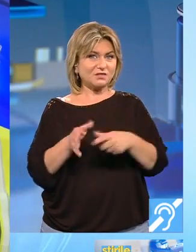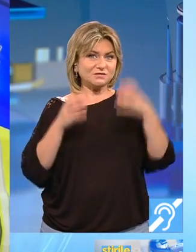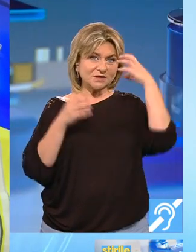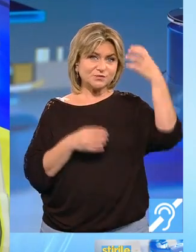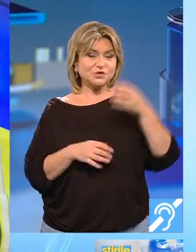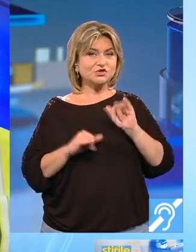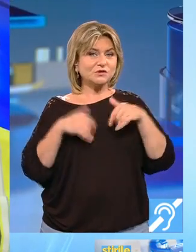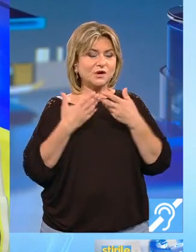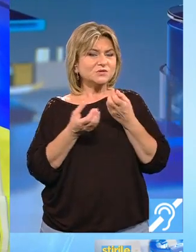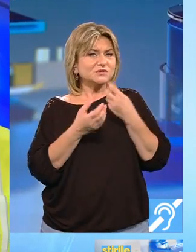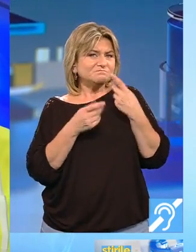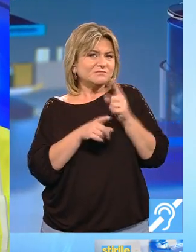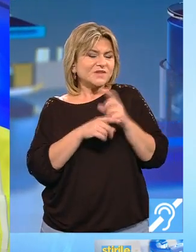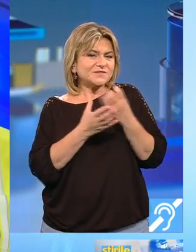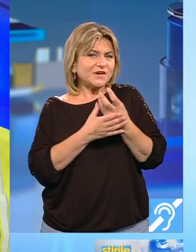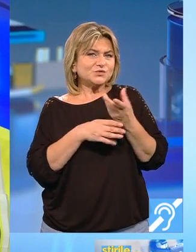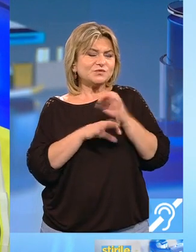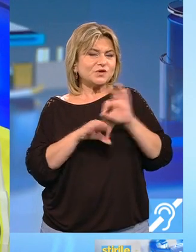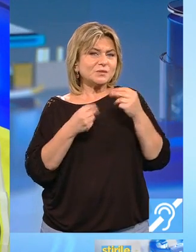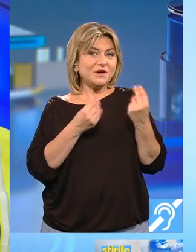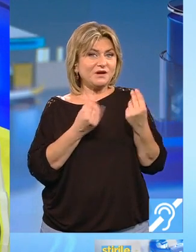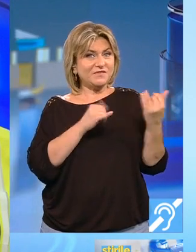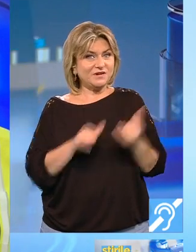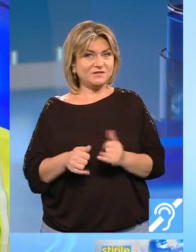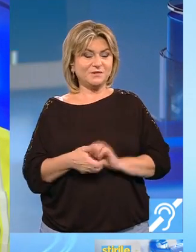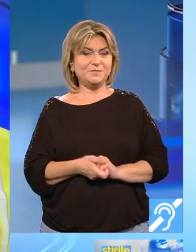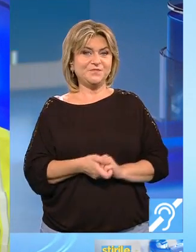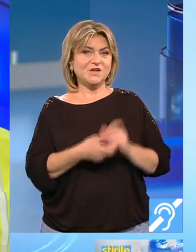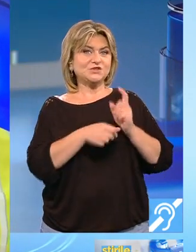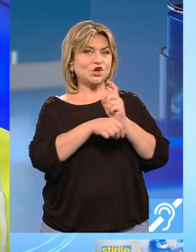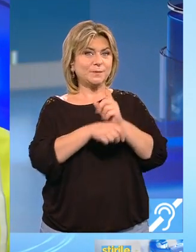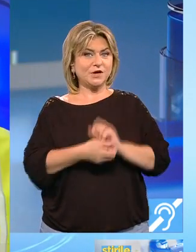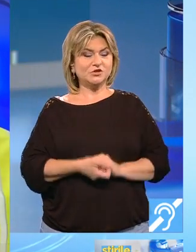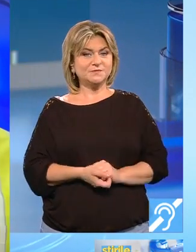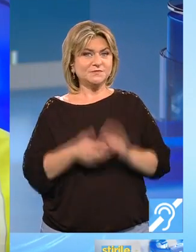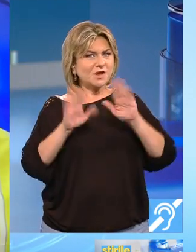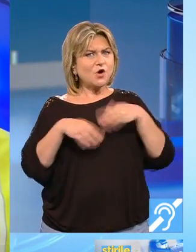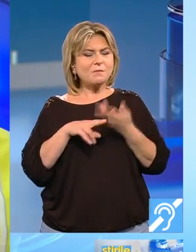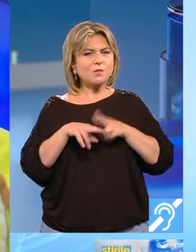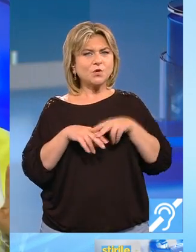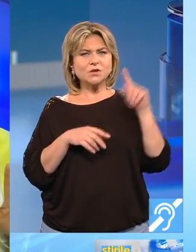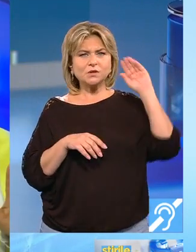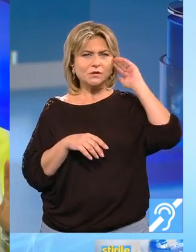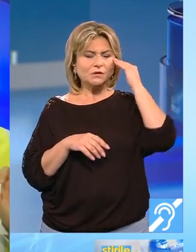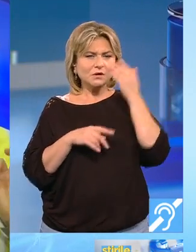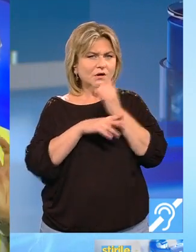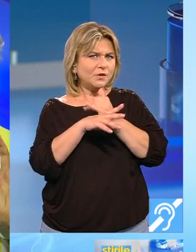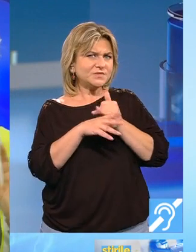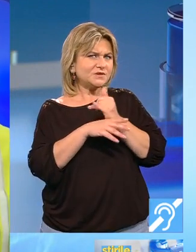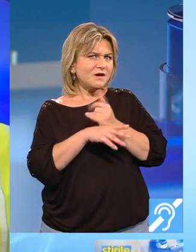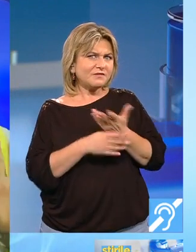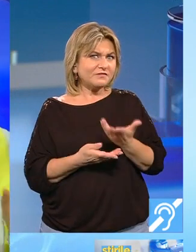Dau sfaturi foarte bine venite. Scorpionii iau mai mult aminte, observă